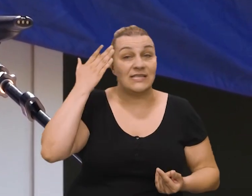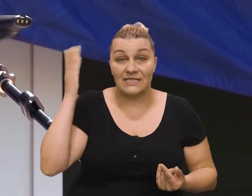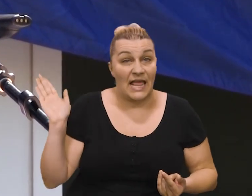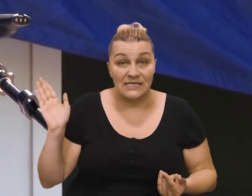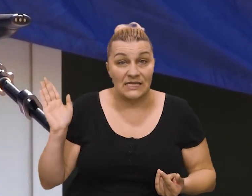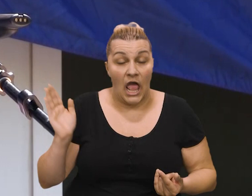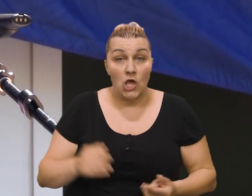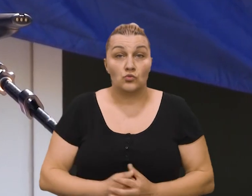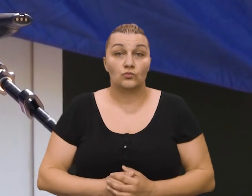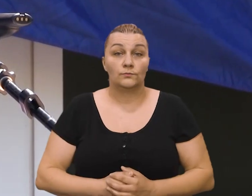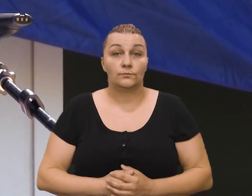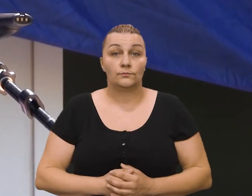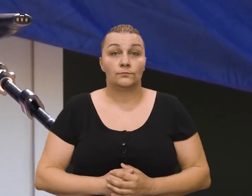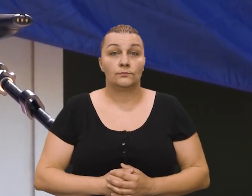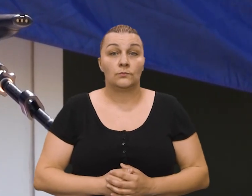od vas ne znaju to.